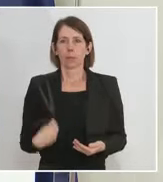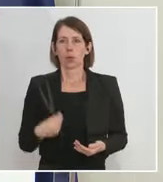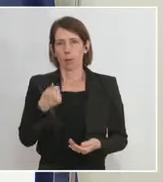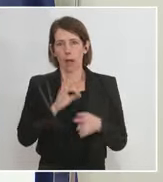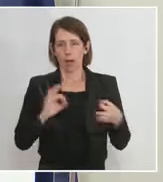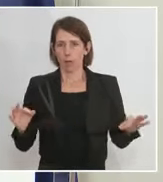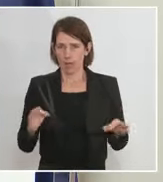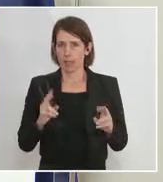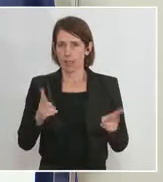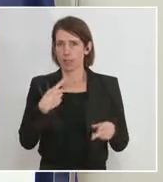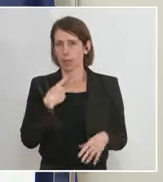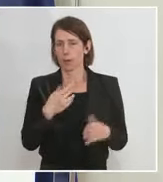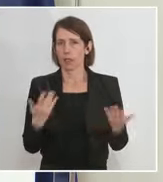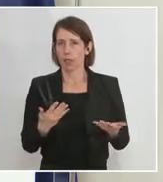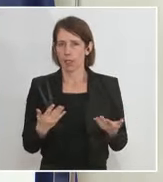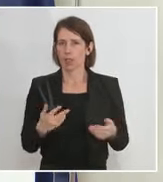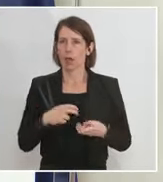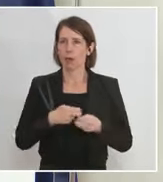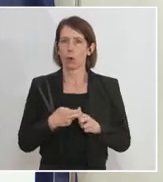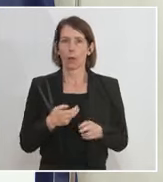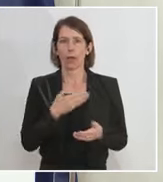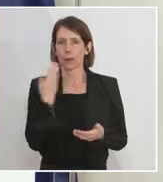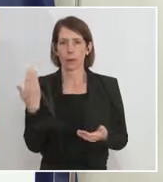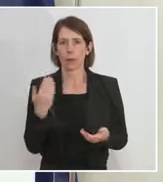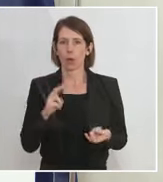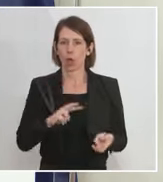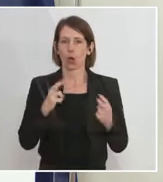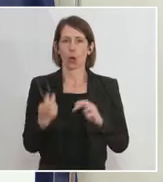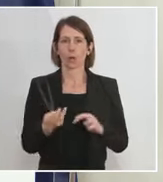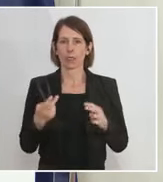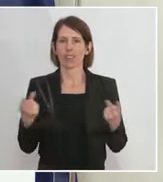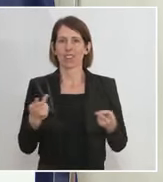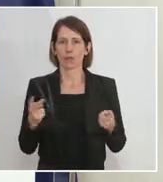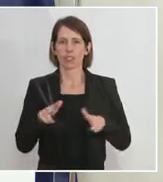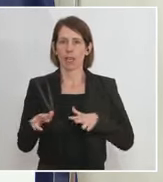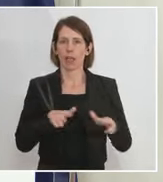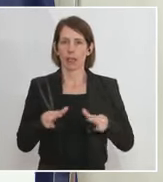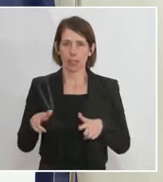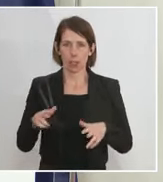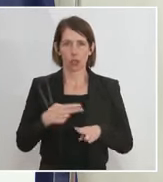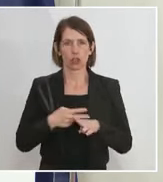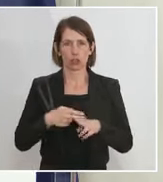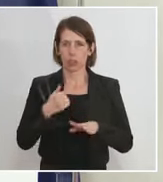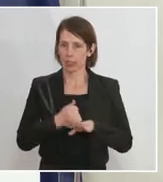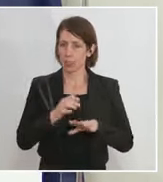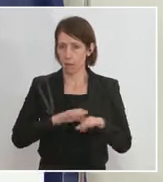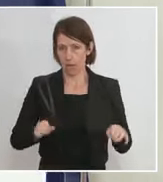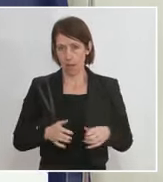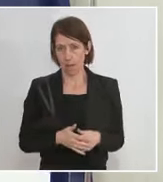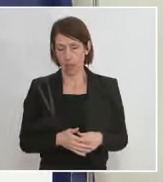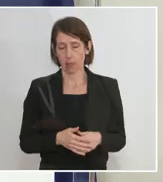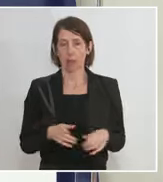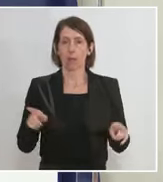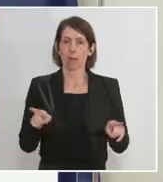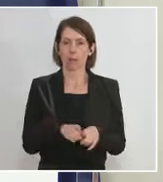Satz zu fassen, ist, dass nicht das umgesetzt wurde, was die Staats- und Regierungschefs vereinbart haben, nämlich, dass zur